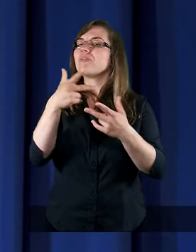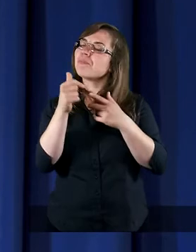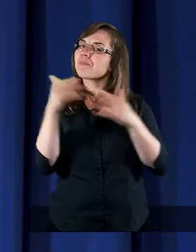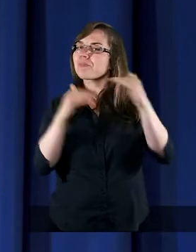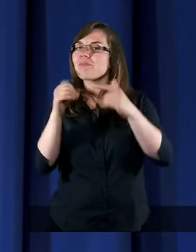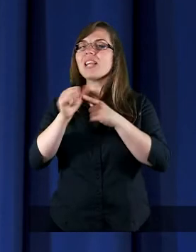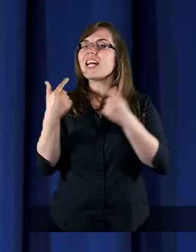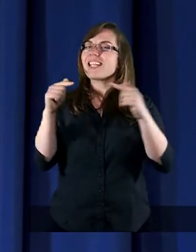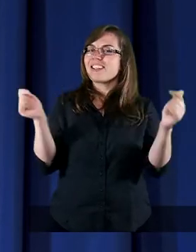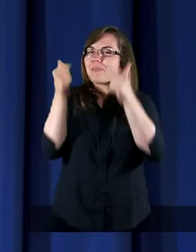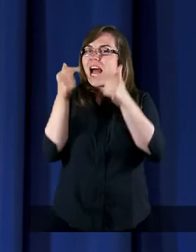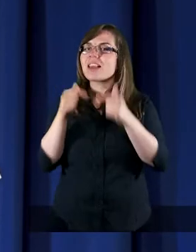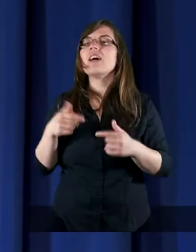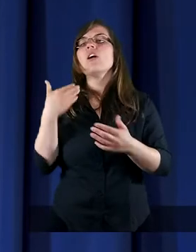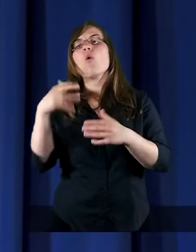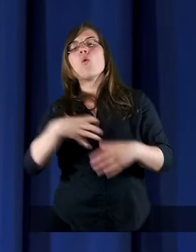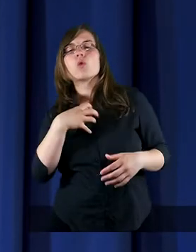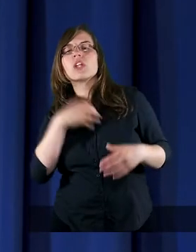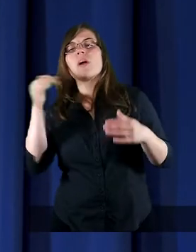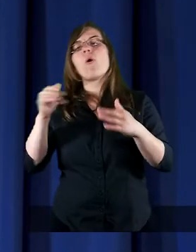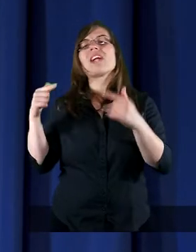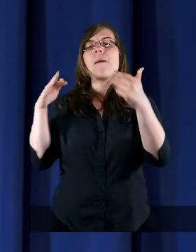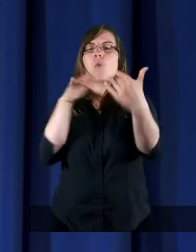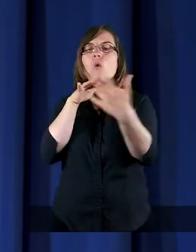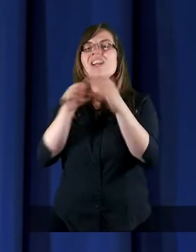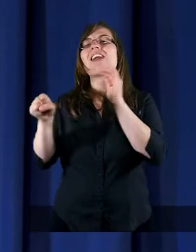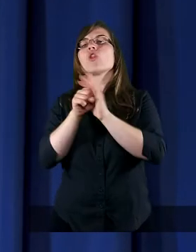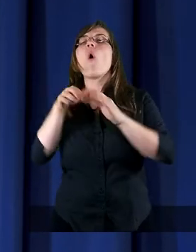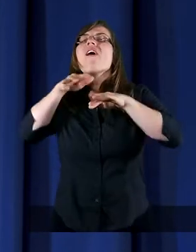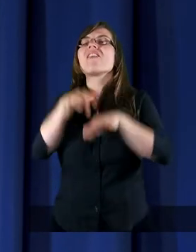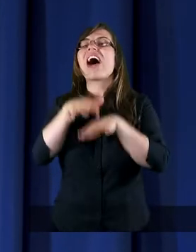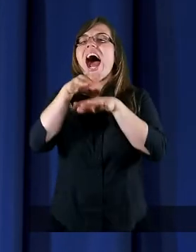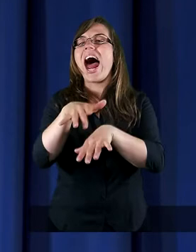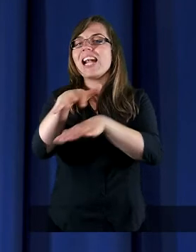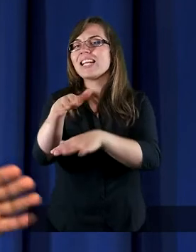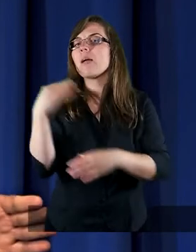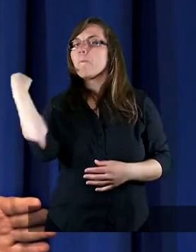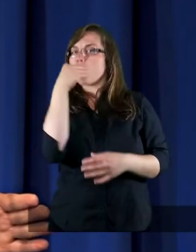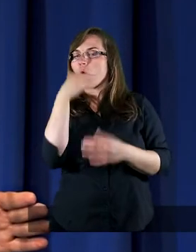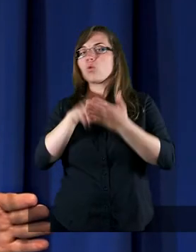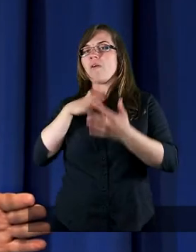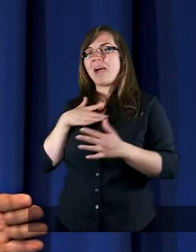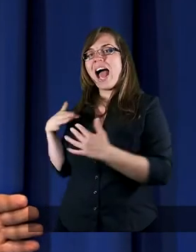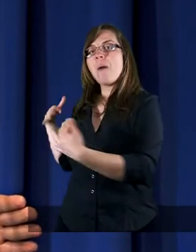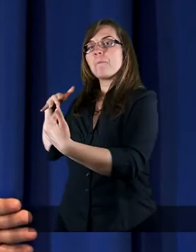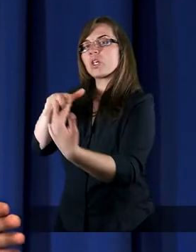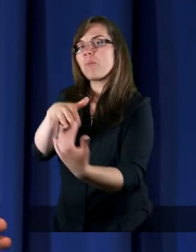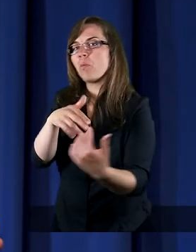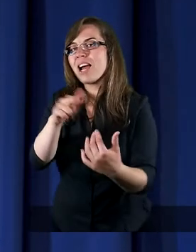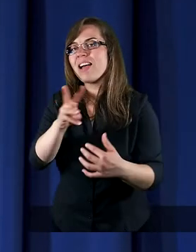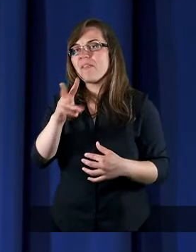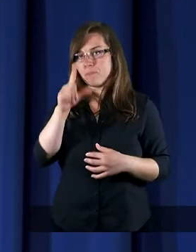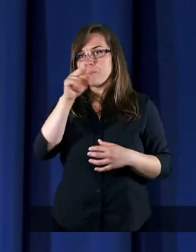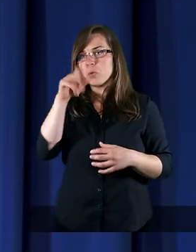Uczucia można porównać do fali morskiej, która ma przypływ i za